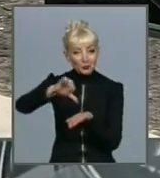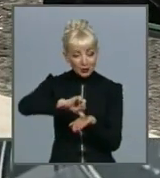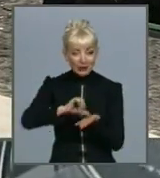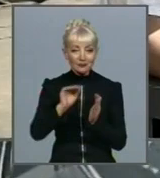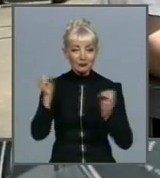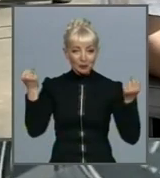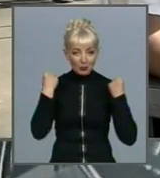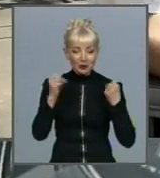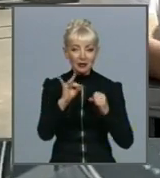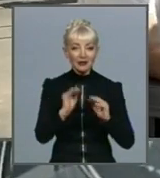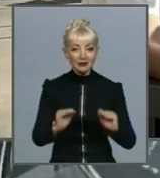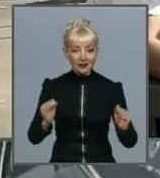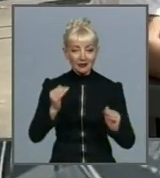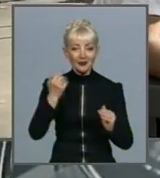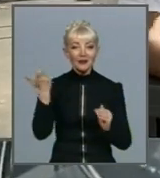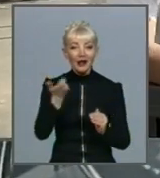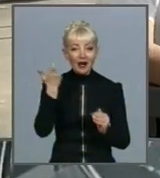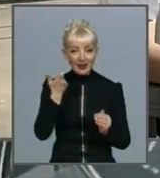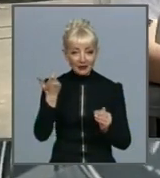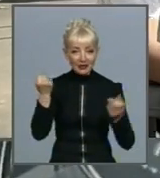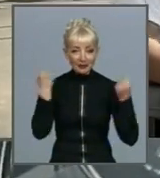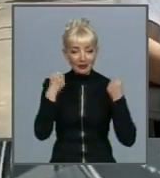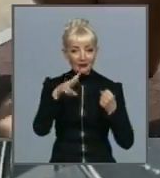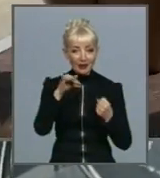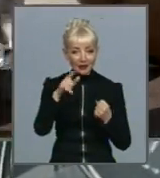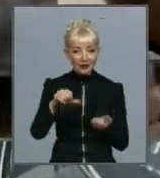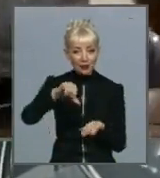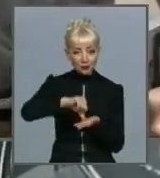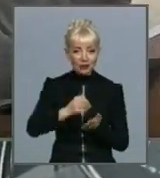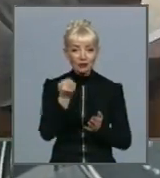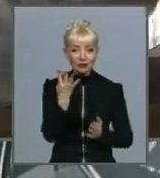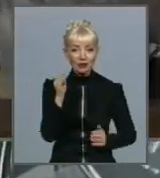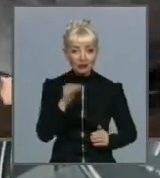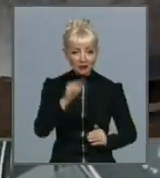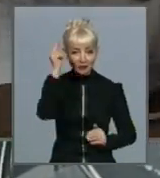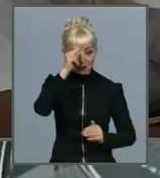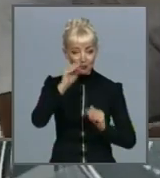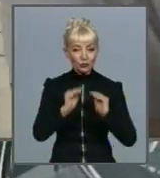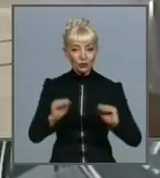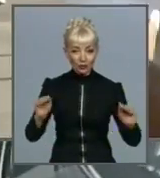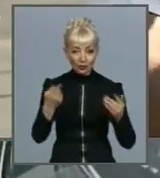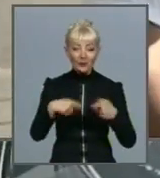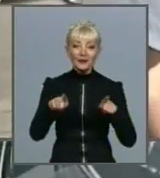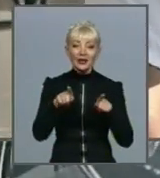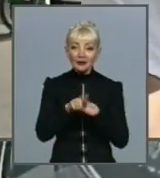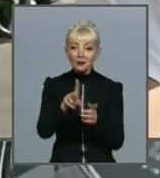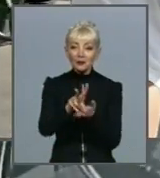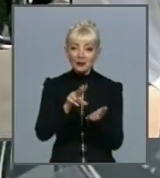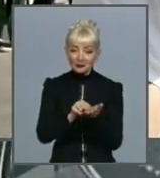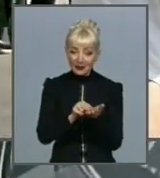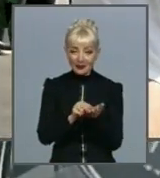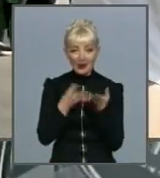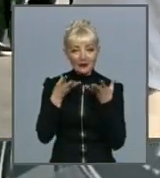долучилися більш ніж 14 тисяч учнів. І ось такий приклад прищеплювання активного способу життя вирішила